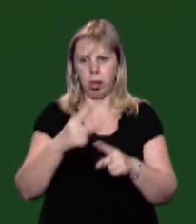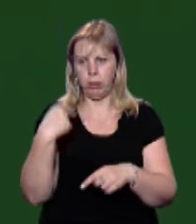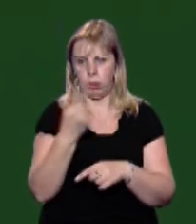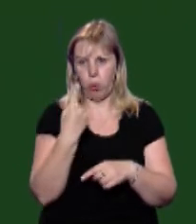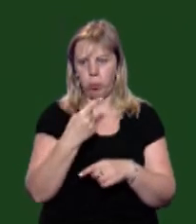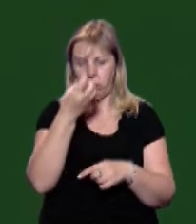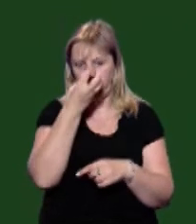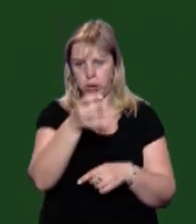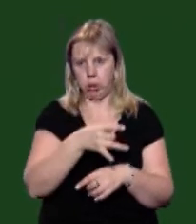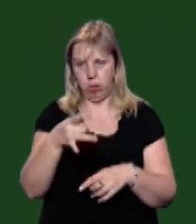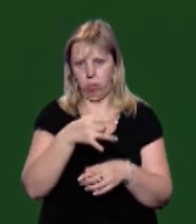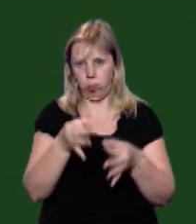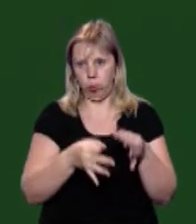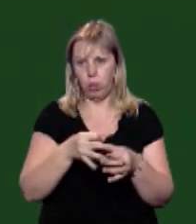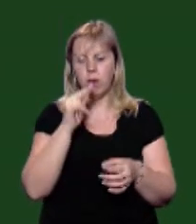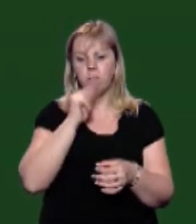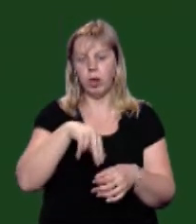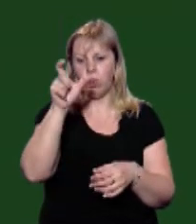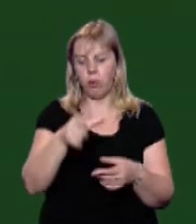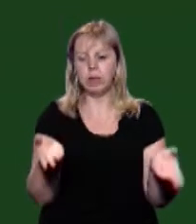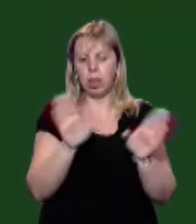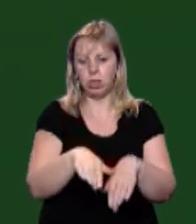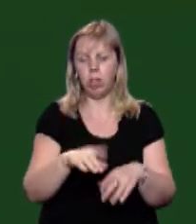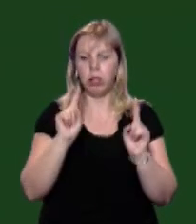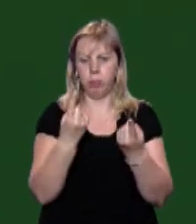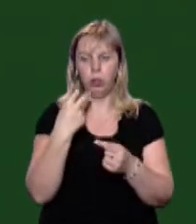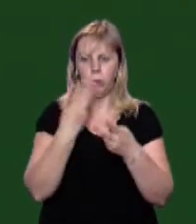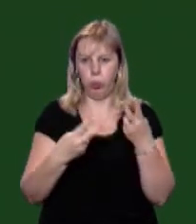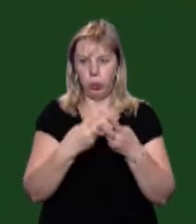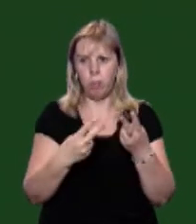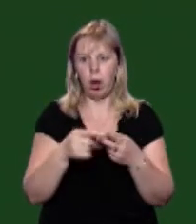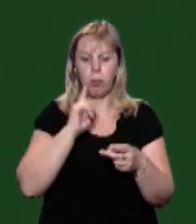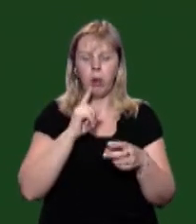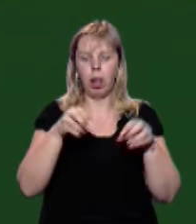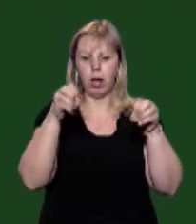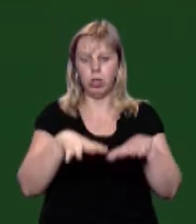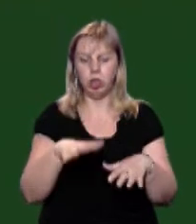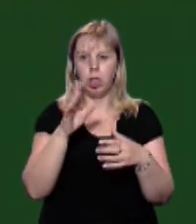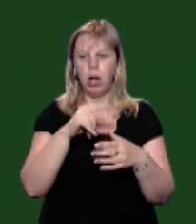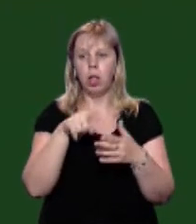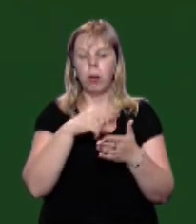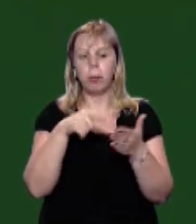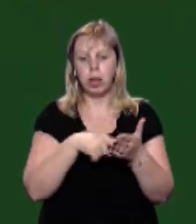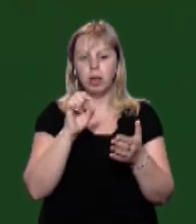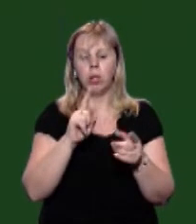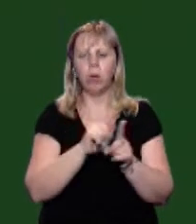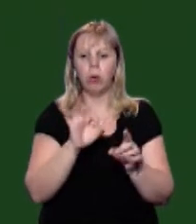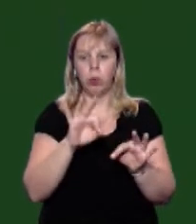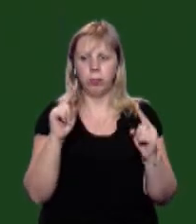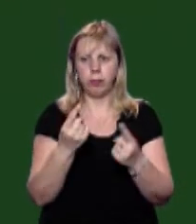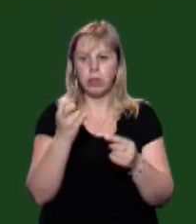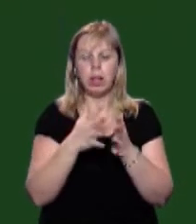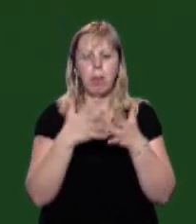області в Перечинський районний суд. Обвинувачені залишатимуться під вартою до вирішення судом першої інстанції в питанні щодо запобіжного заходу, але